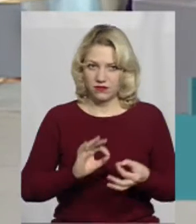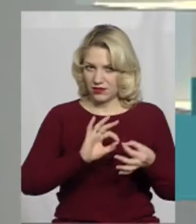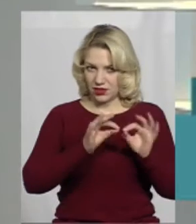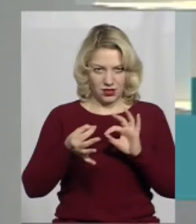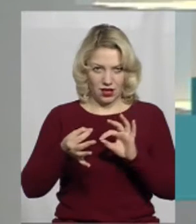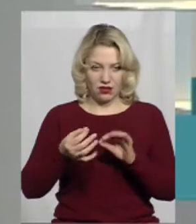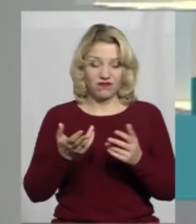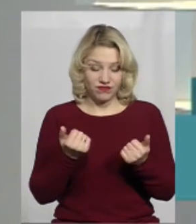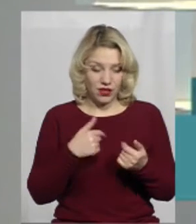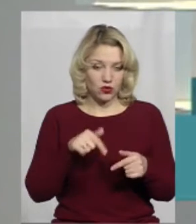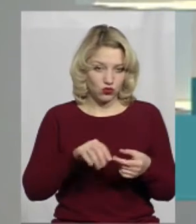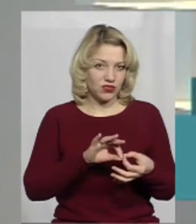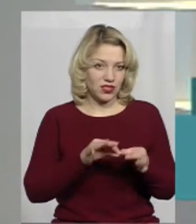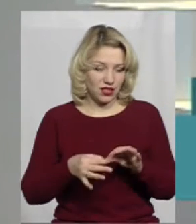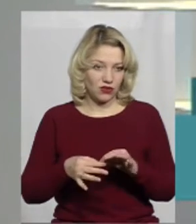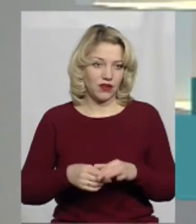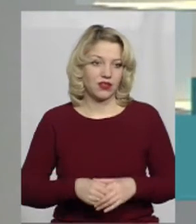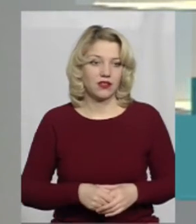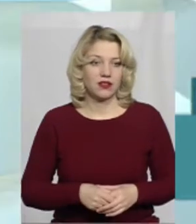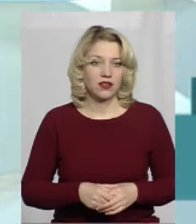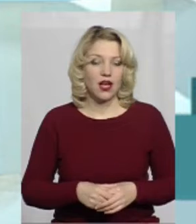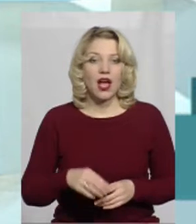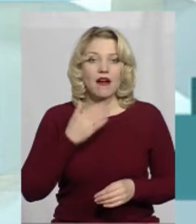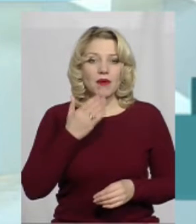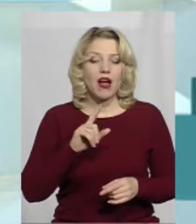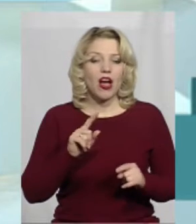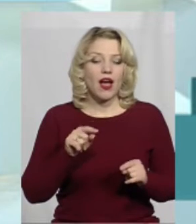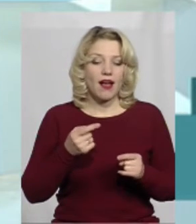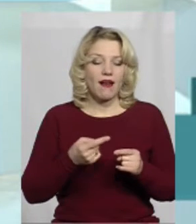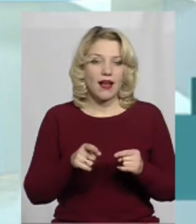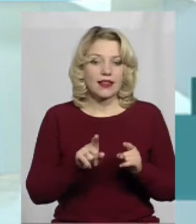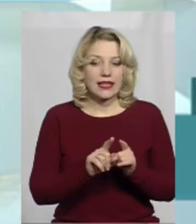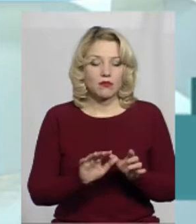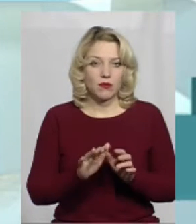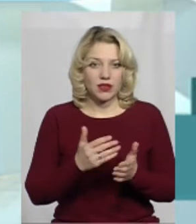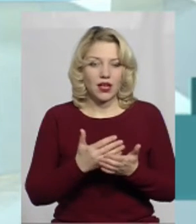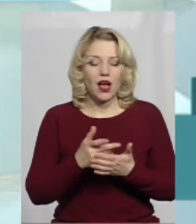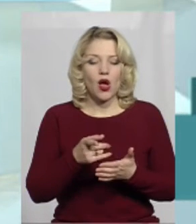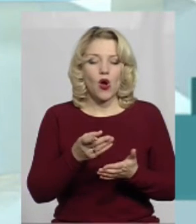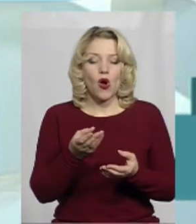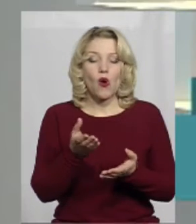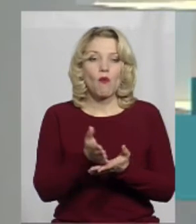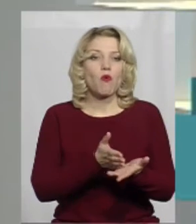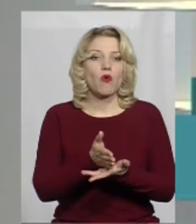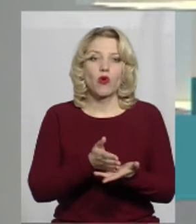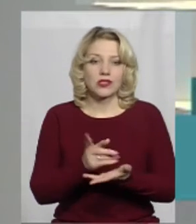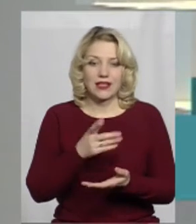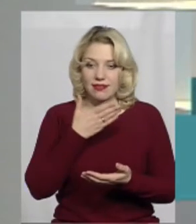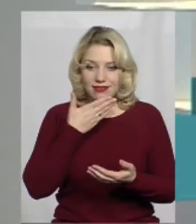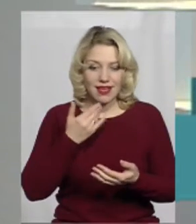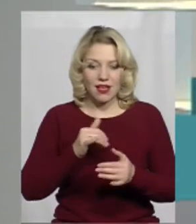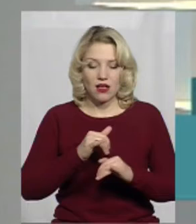Складнувато. Тут складнувато, так. А такий момент, за ці послуги, на які не розповсюджується